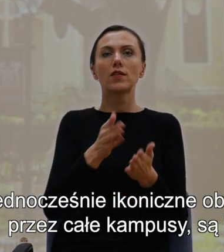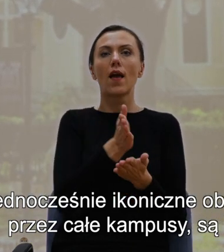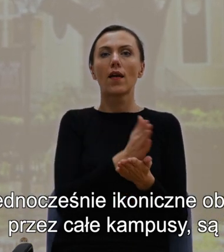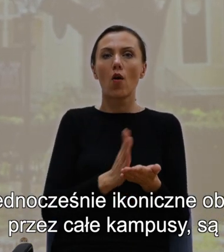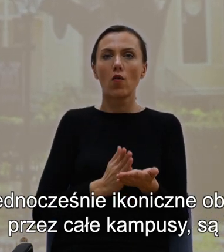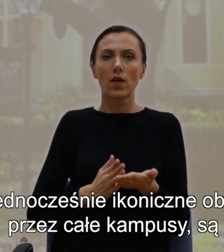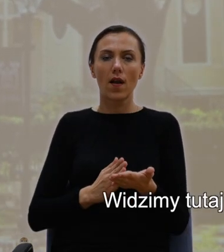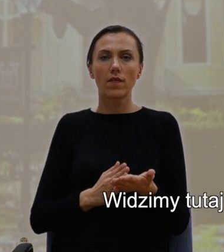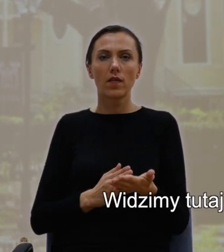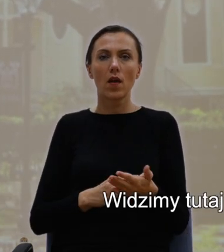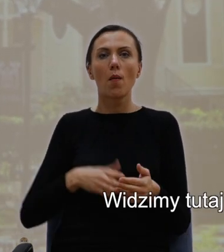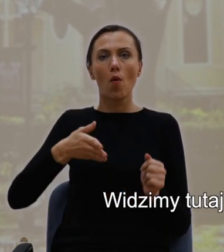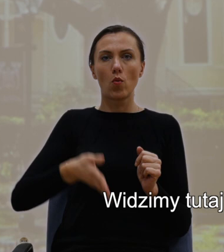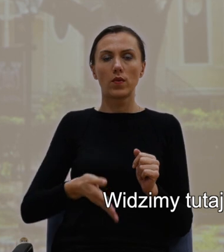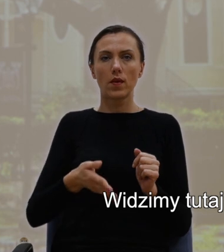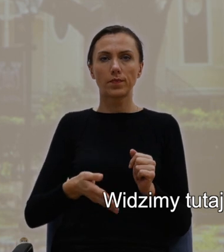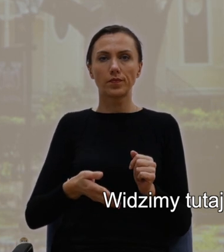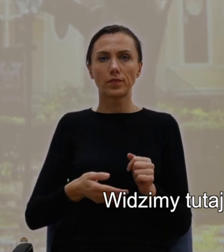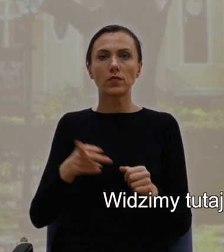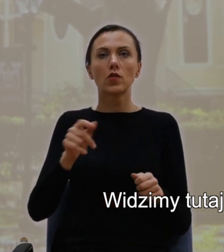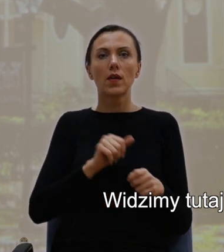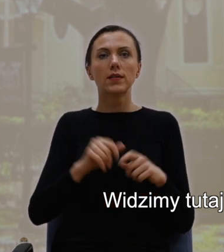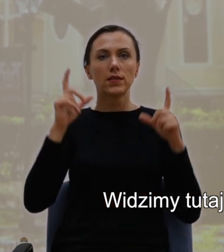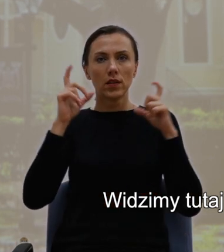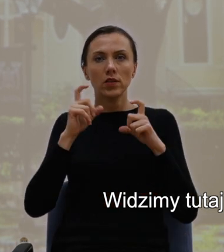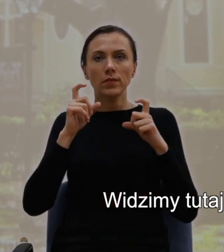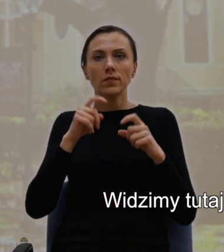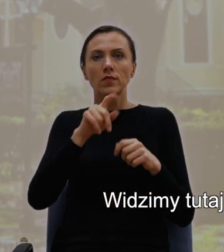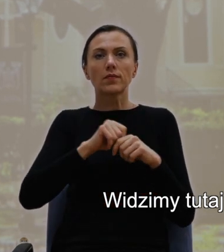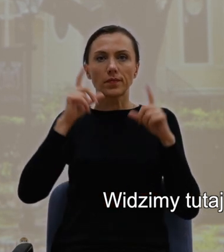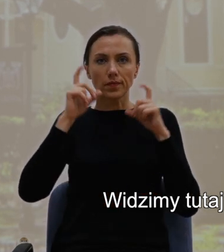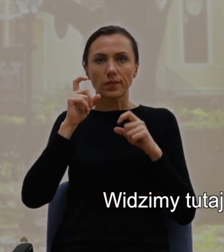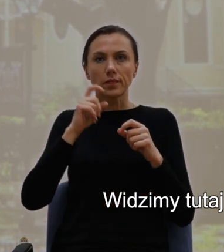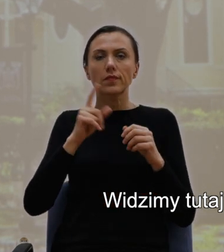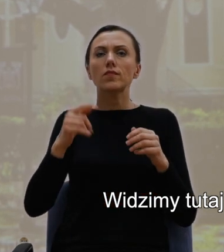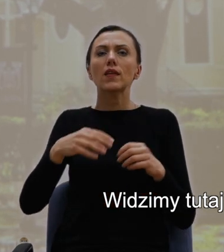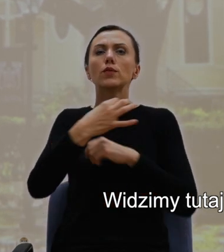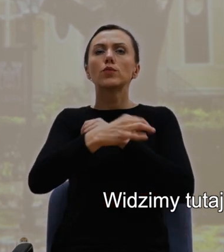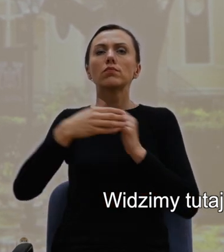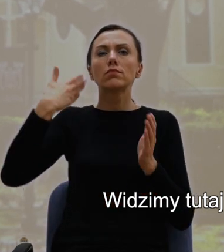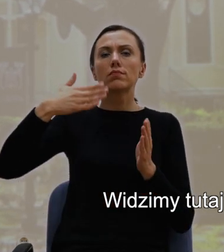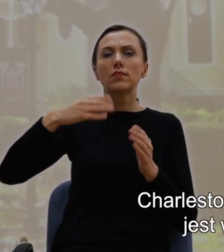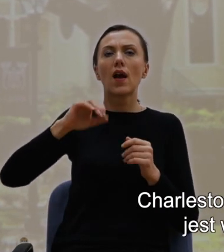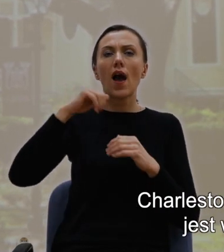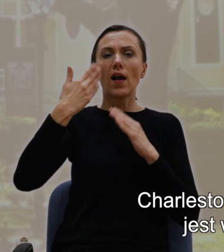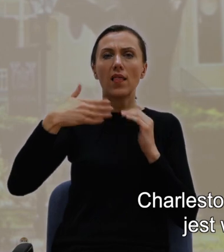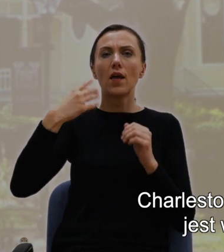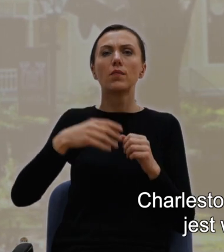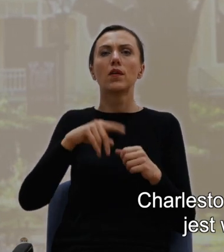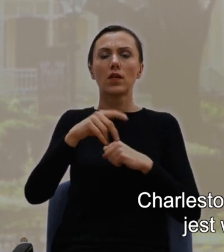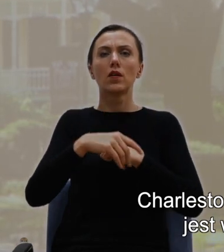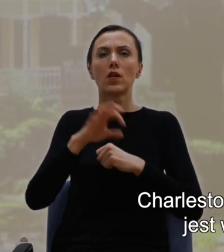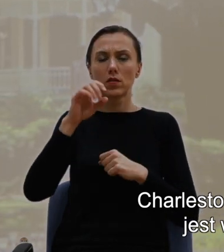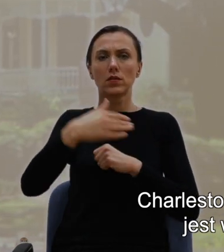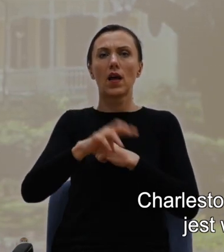To jest zdjęcie, widzimy tutaj zdjęcie kampusu w College of Charleston. Charleston, dawna